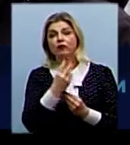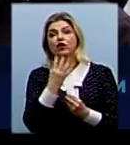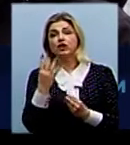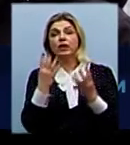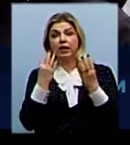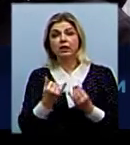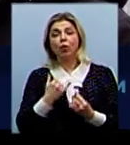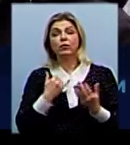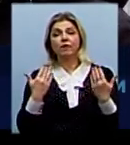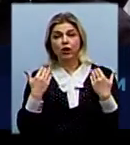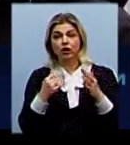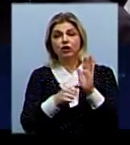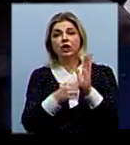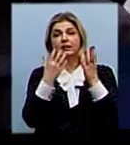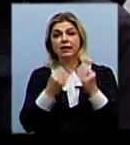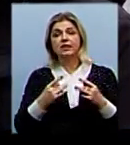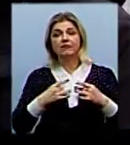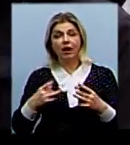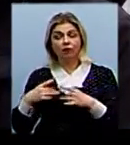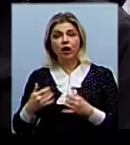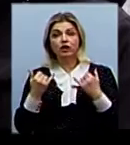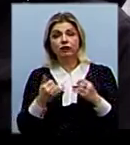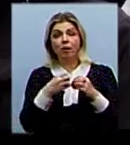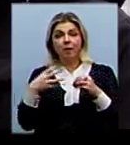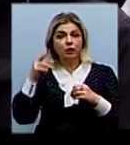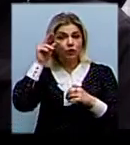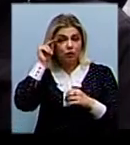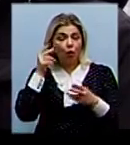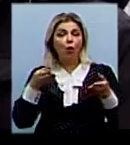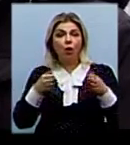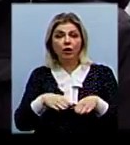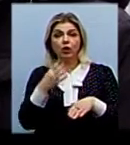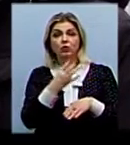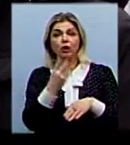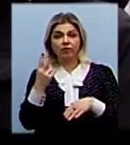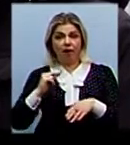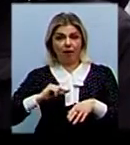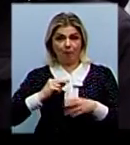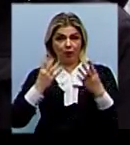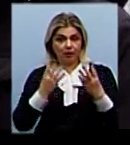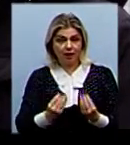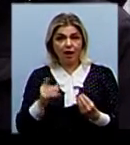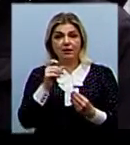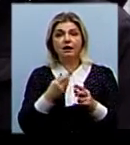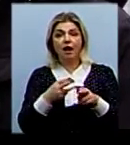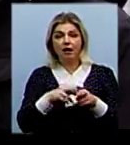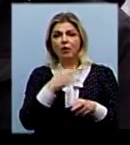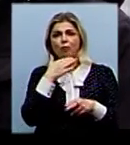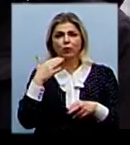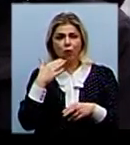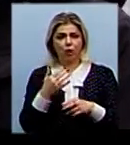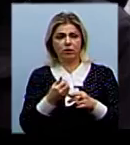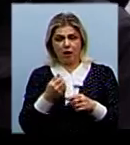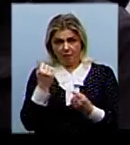вихідних, 6 днів – святкових. Тобто сьогодні 15-те число. Залишилось 42 дні робочих, за які величезна кількість автомобілів